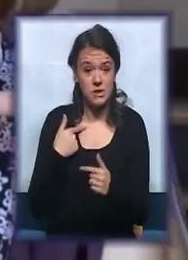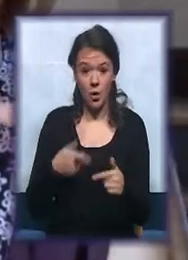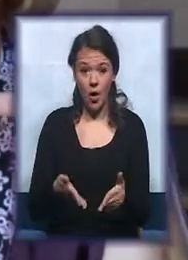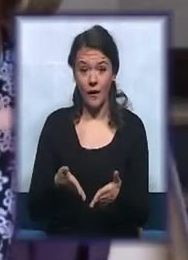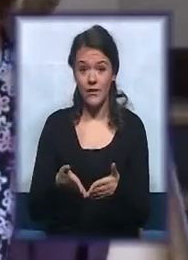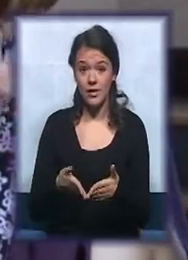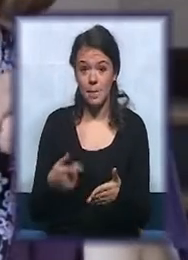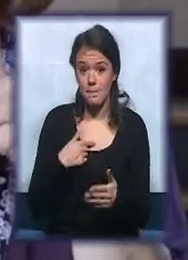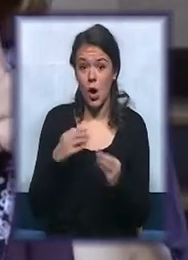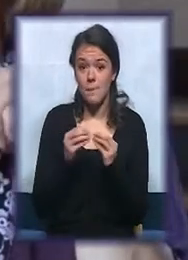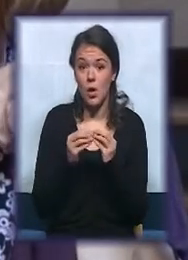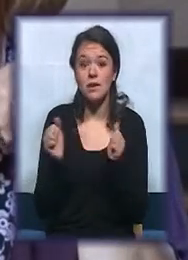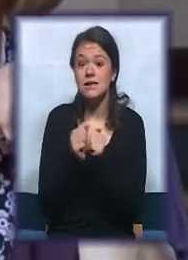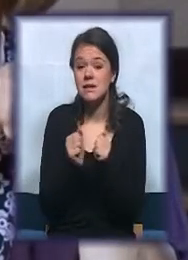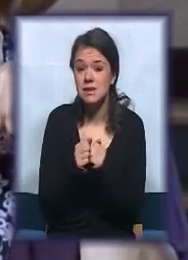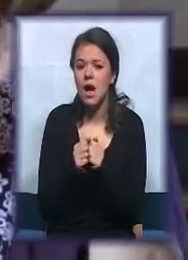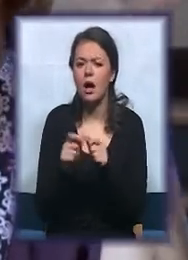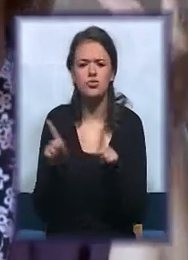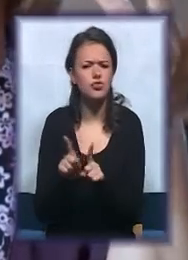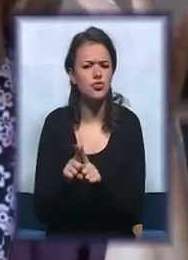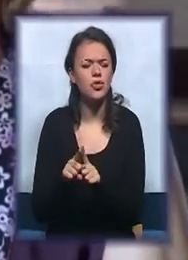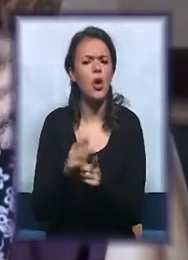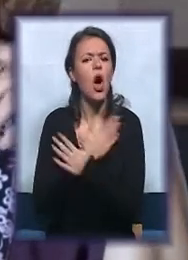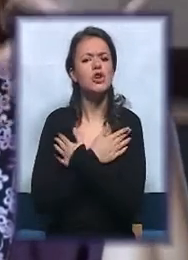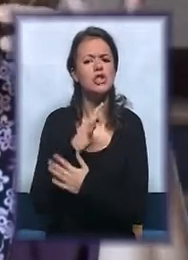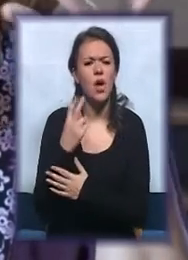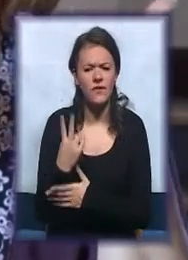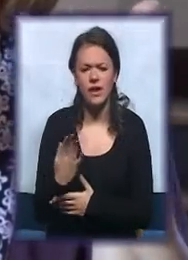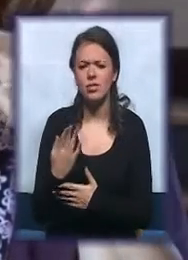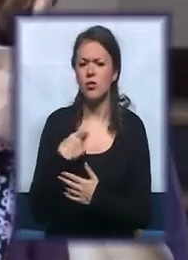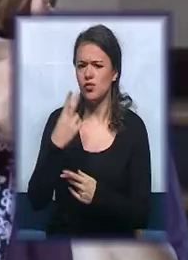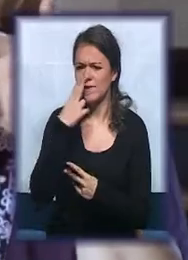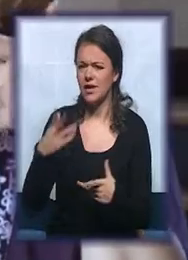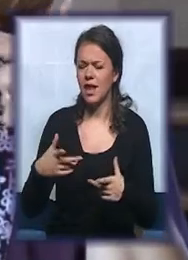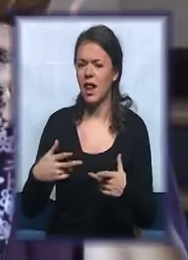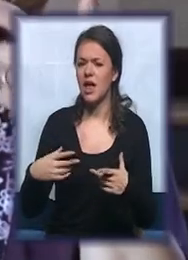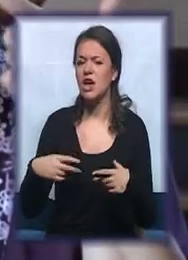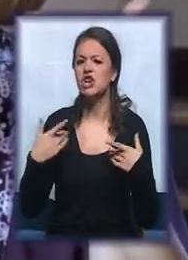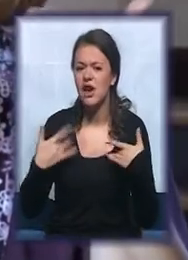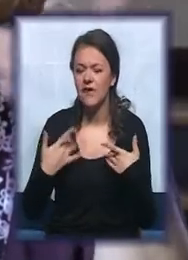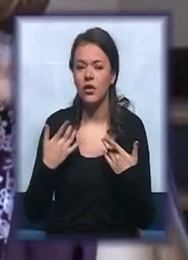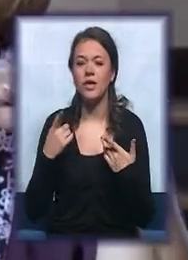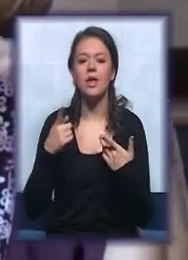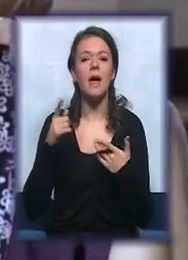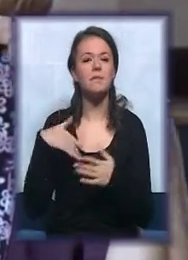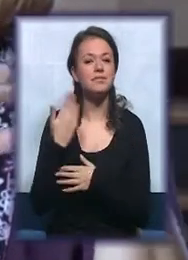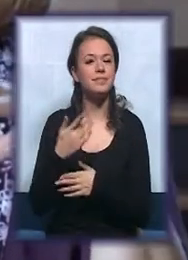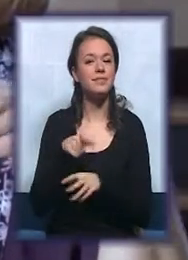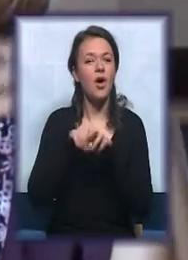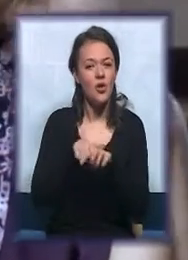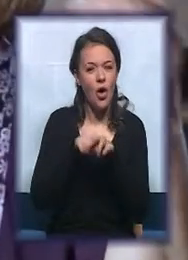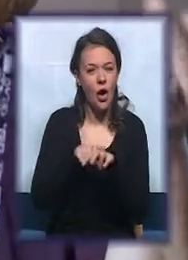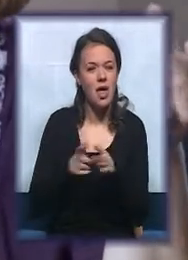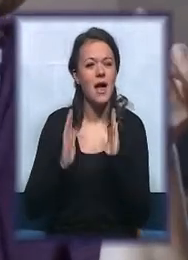moj Bori zajedno s njima, izološki vrt, pa su videli životinje, pa onda hipodrom, pa su pipnuli